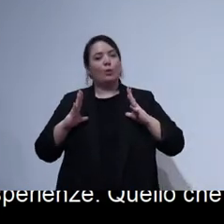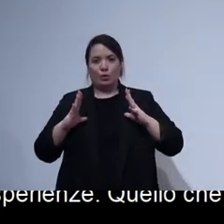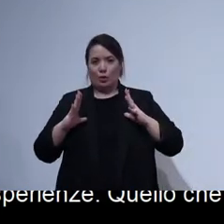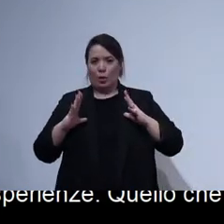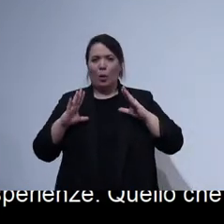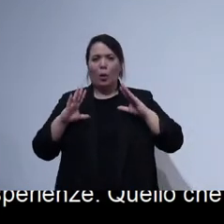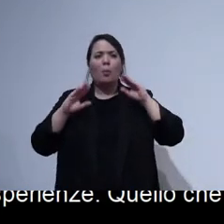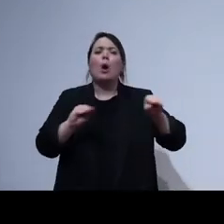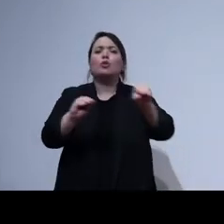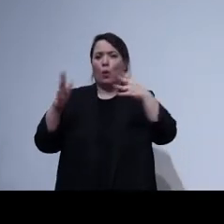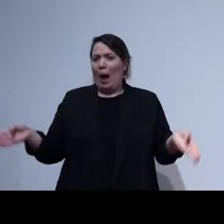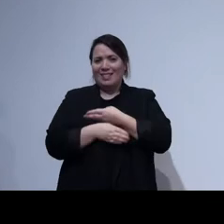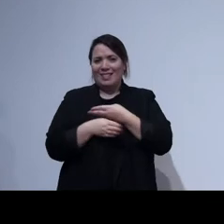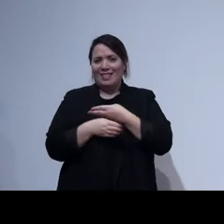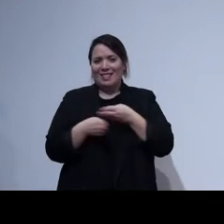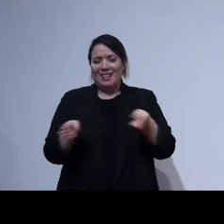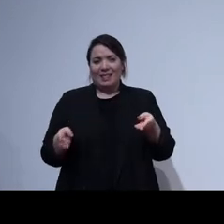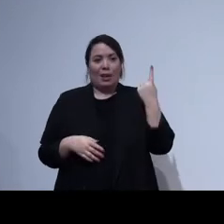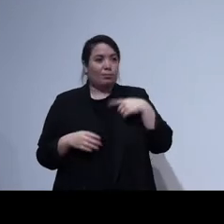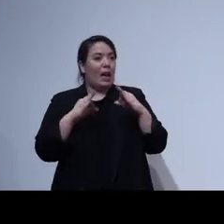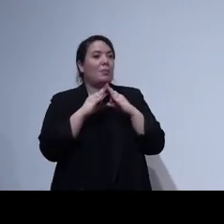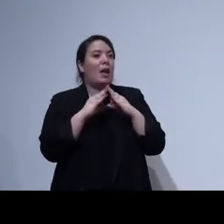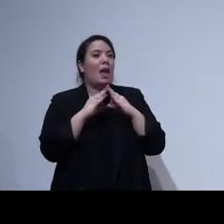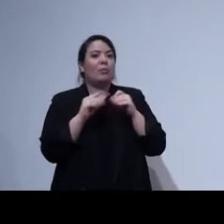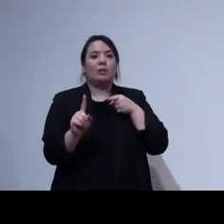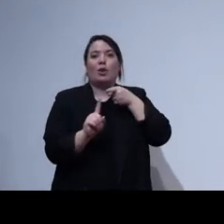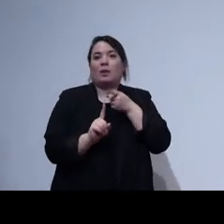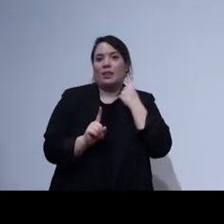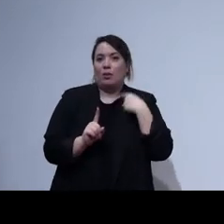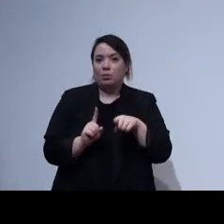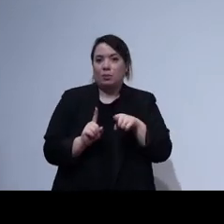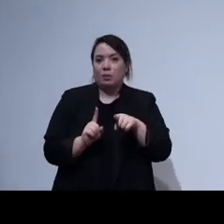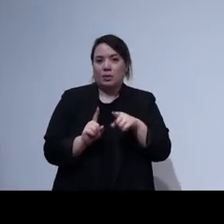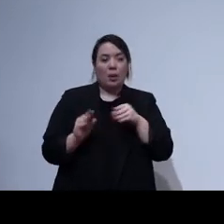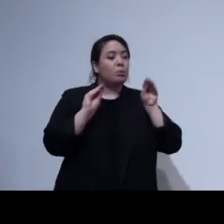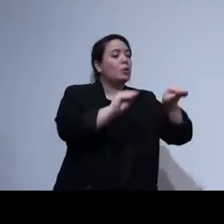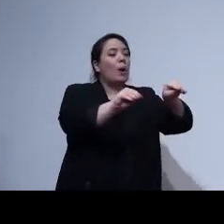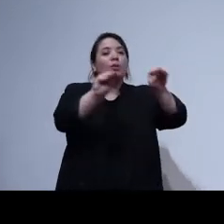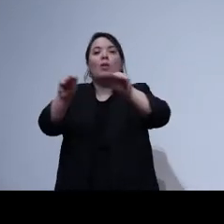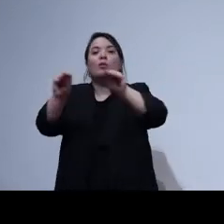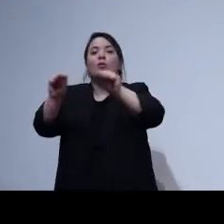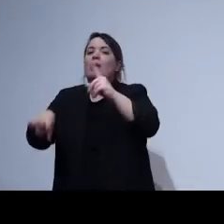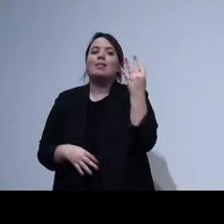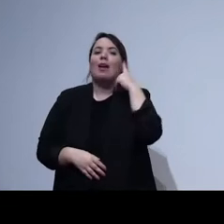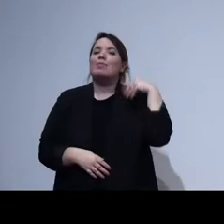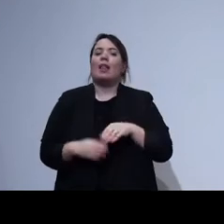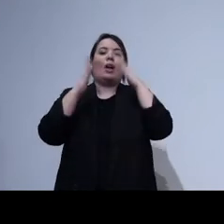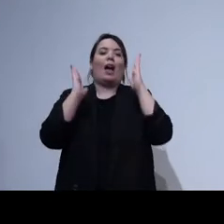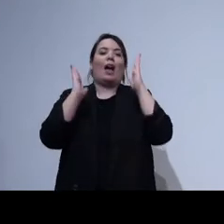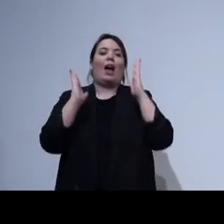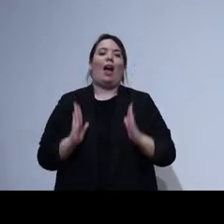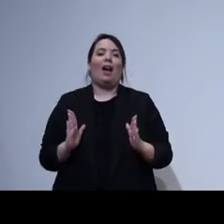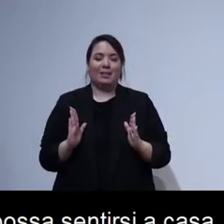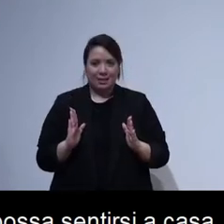definita la mission di Airbnb, l'obiettivo. Quando sono entrata in Airbnb è stata la cosa che mi ha un